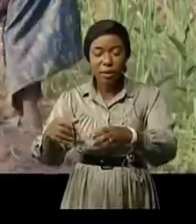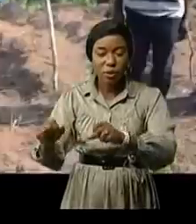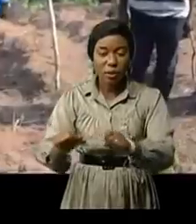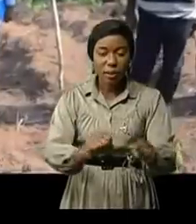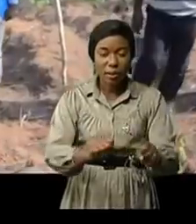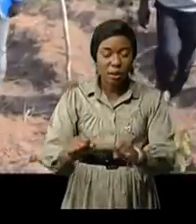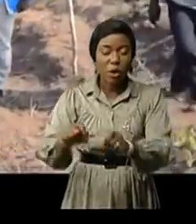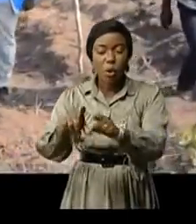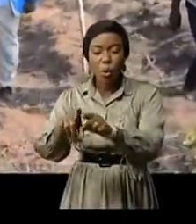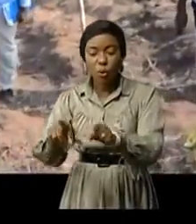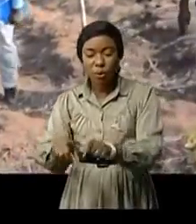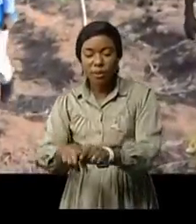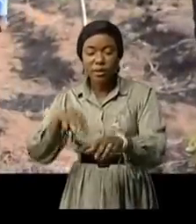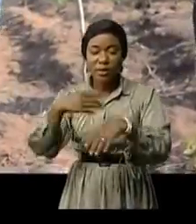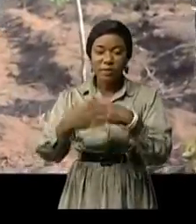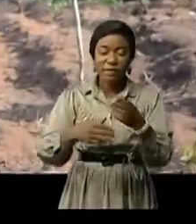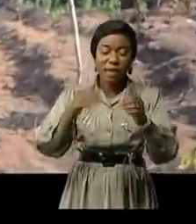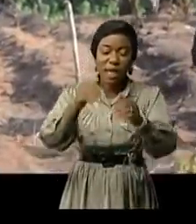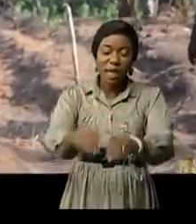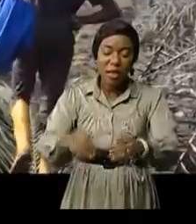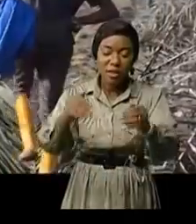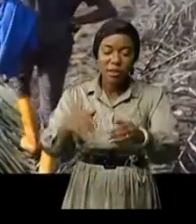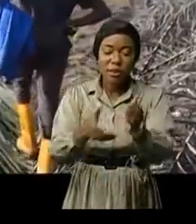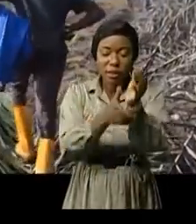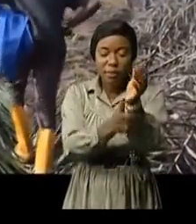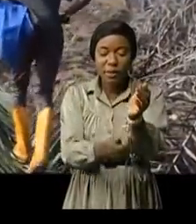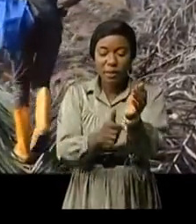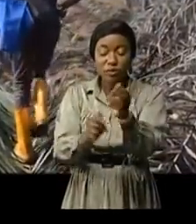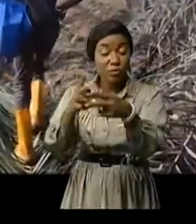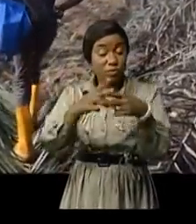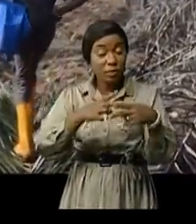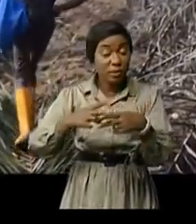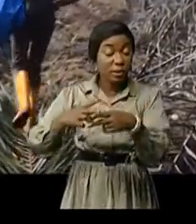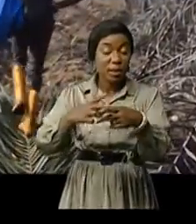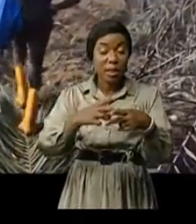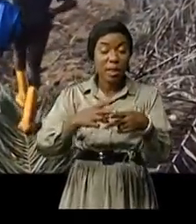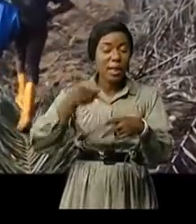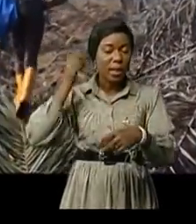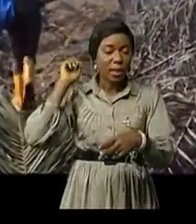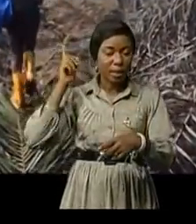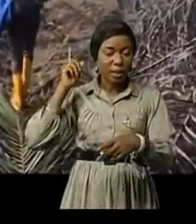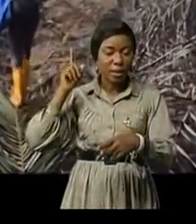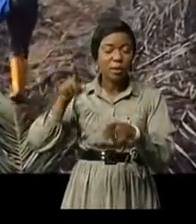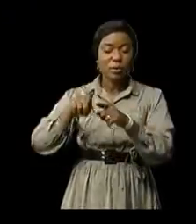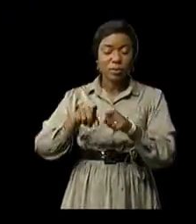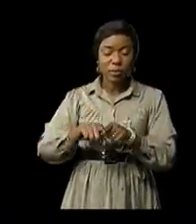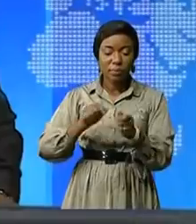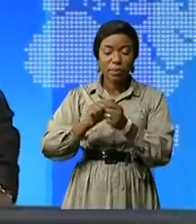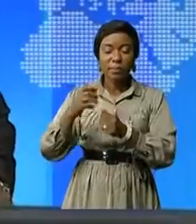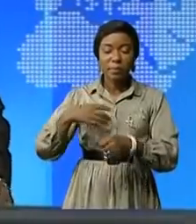champêtres qui ont déjà fait un champ de maïs qui a été visité ces jours par madame Lili Bilonda